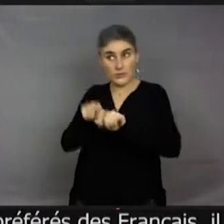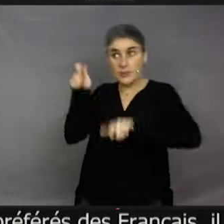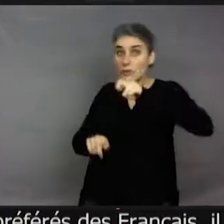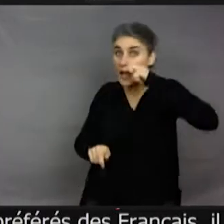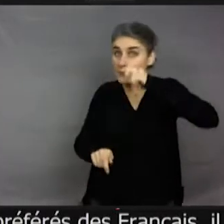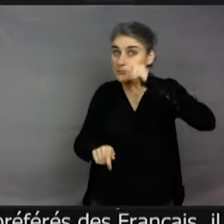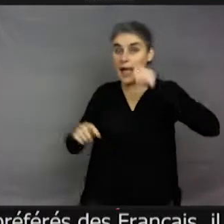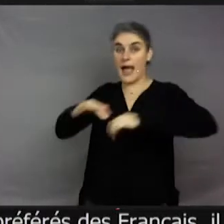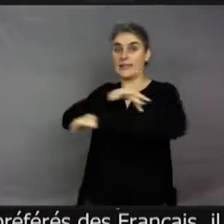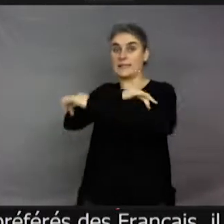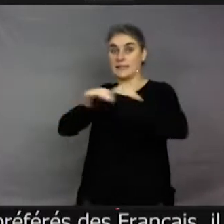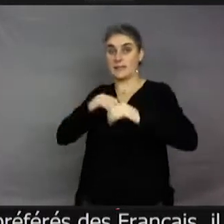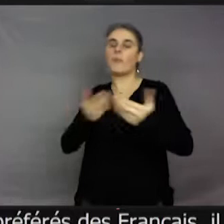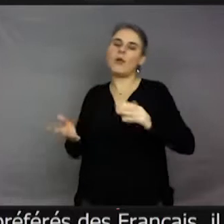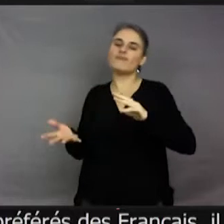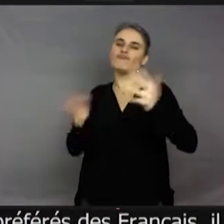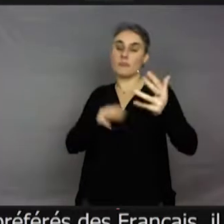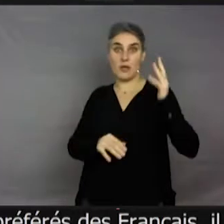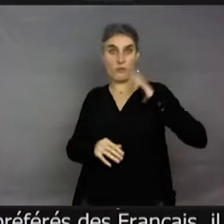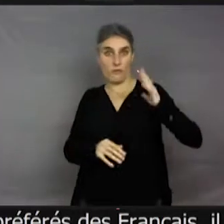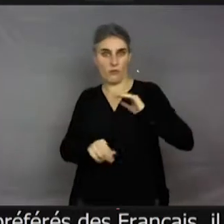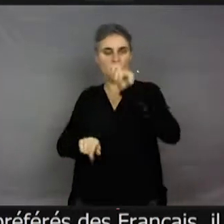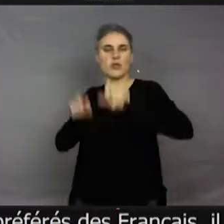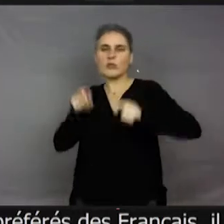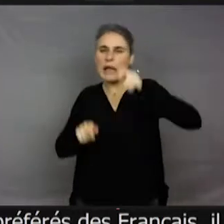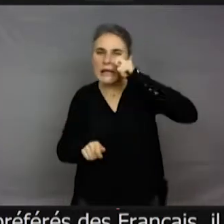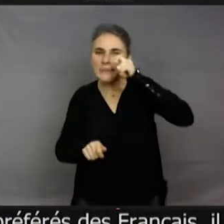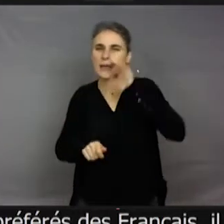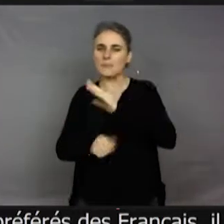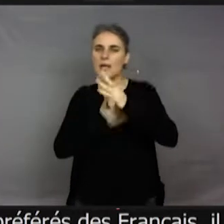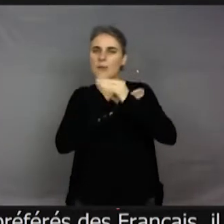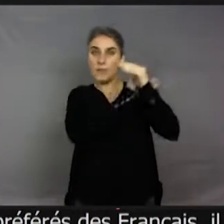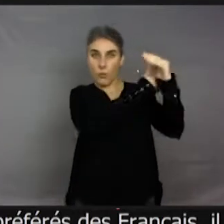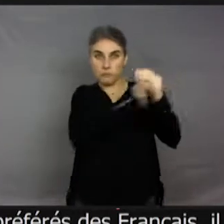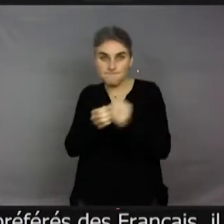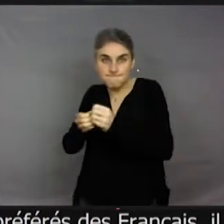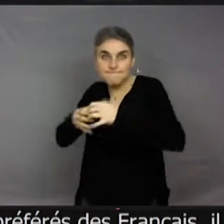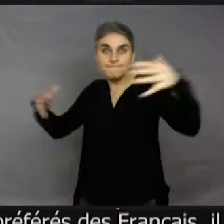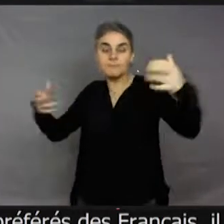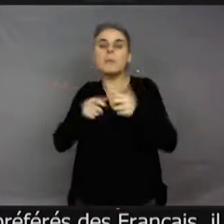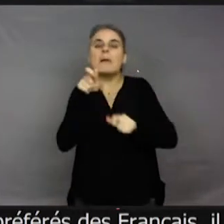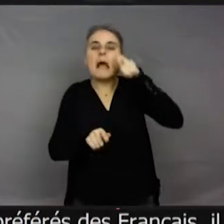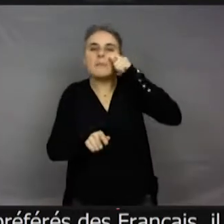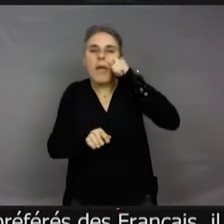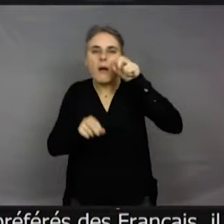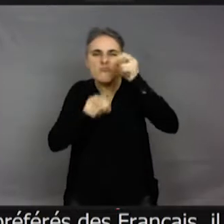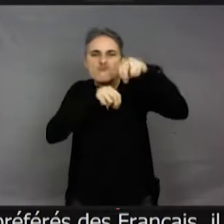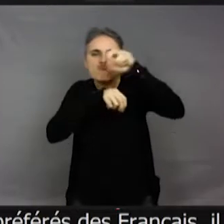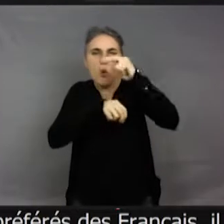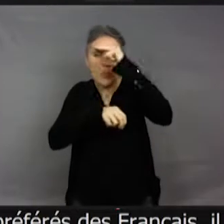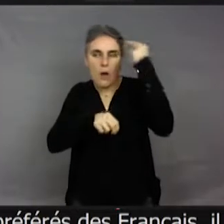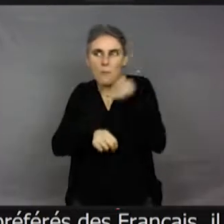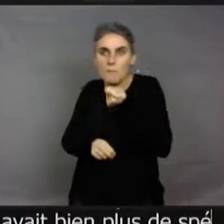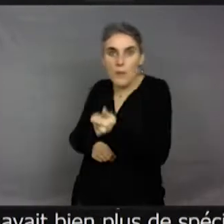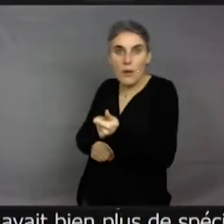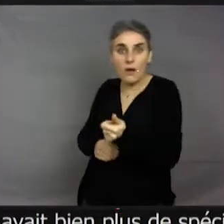ça commence à changer, mais il y avait bien plus de spécialistes des papillons avant que de spécialistes de petites mouches noires, par exemple. Parce que c'est vrai qu'en plus, c'est